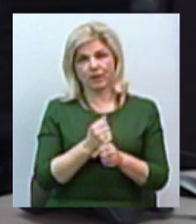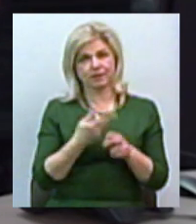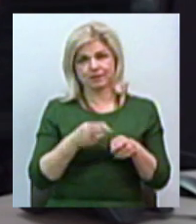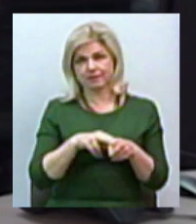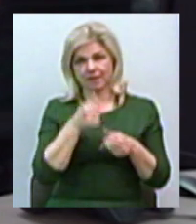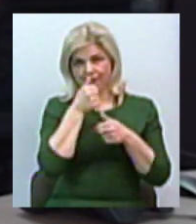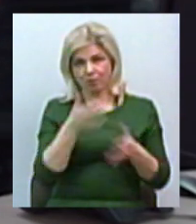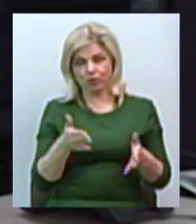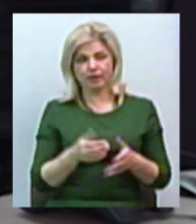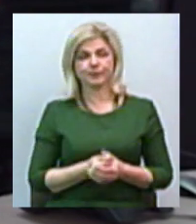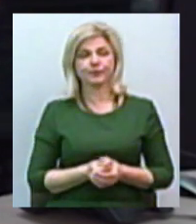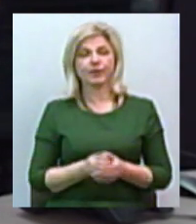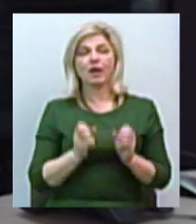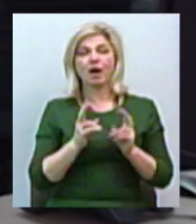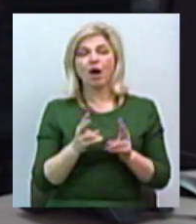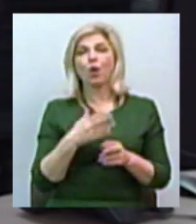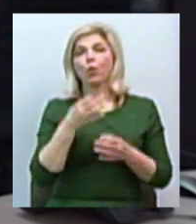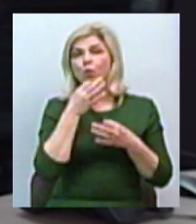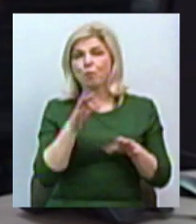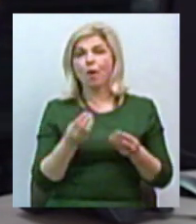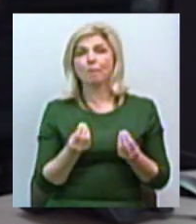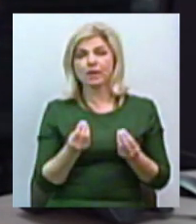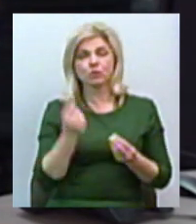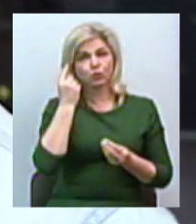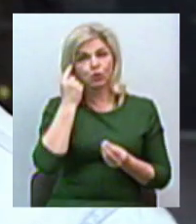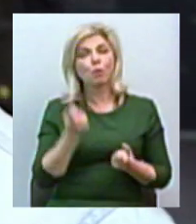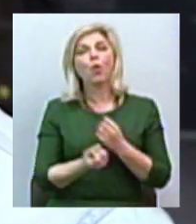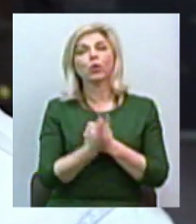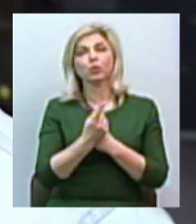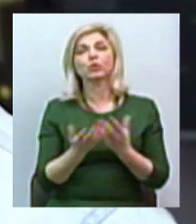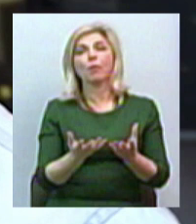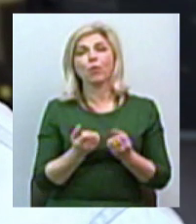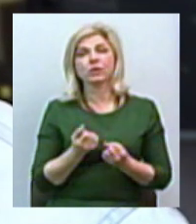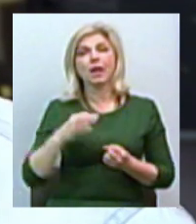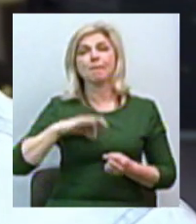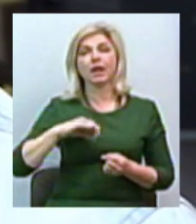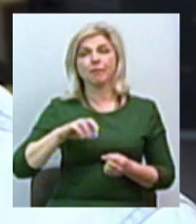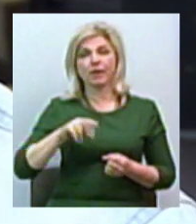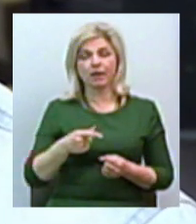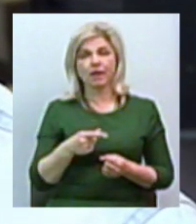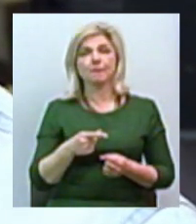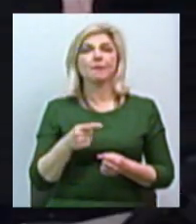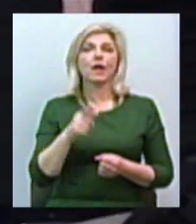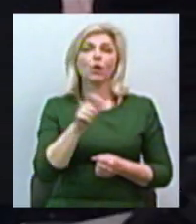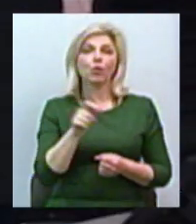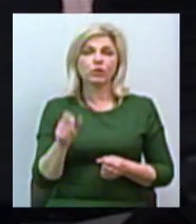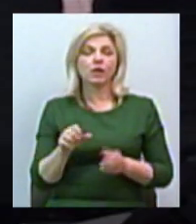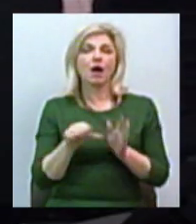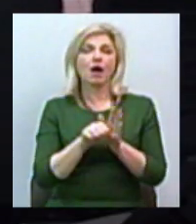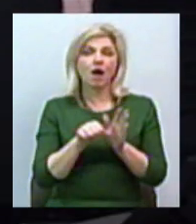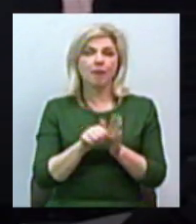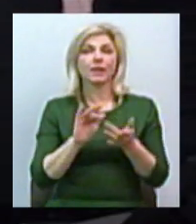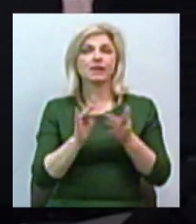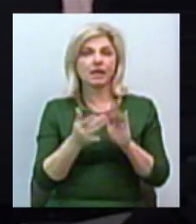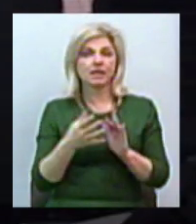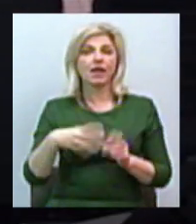будь-який бізнес, думаємо, звідки нам отримувати прибутки. Абоненти кабельних мереж, абоненти інтернет-телебачення,